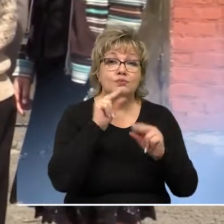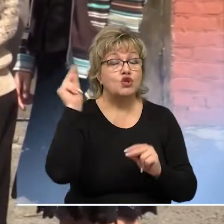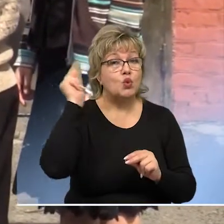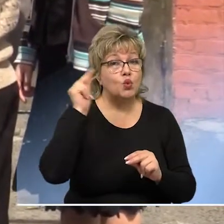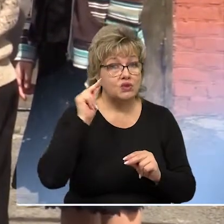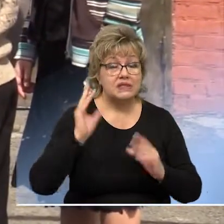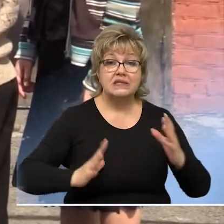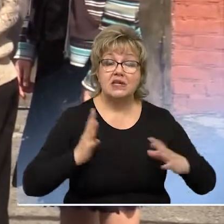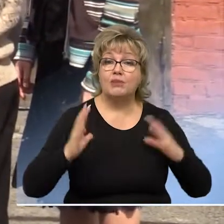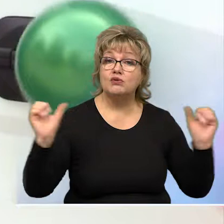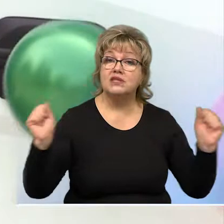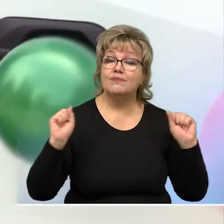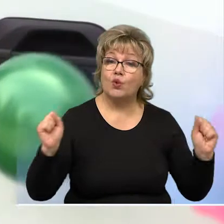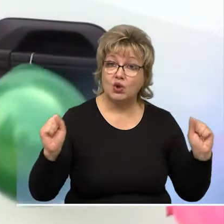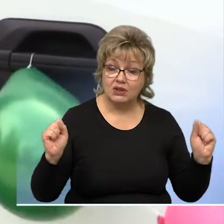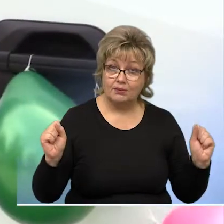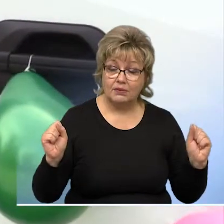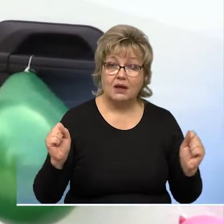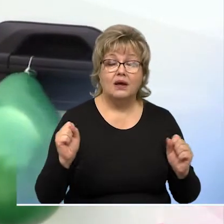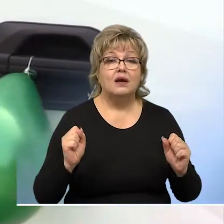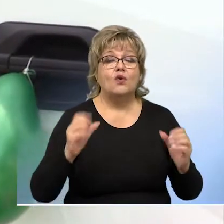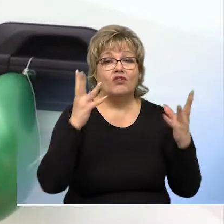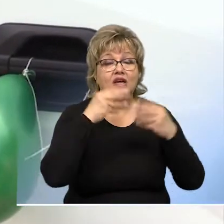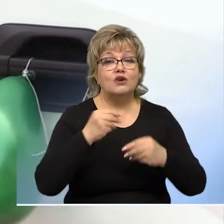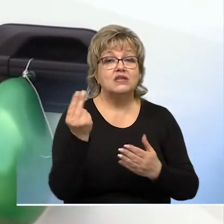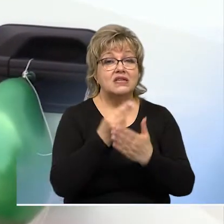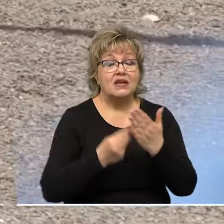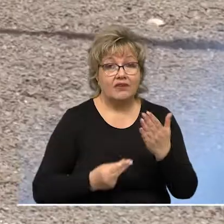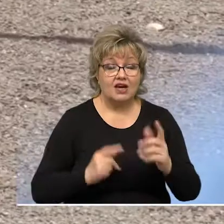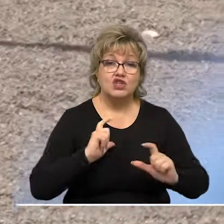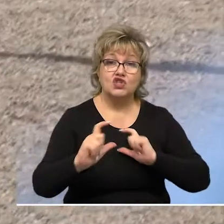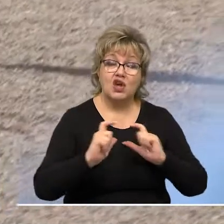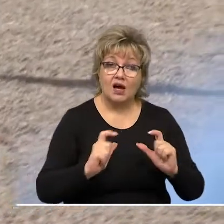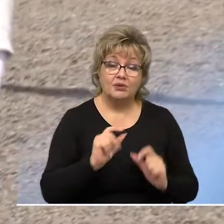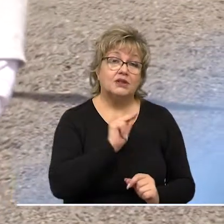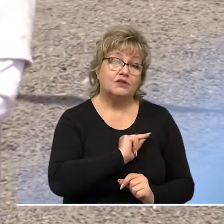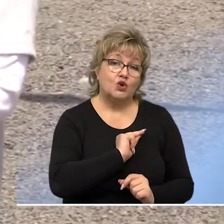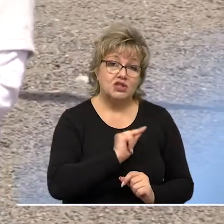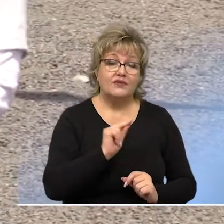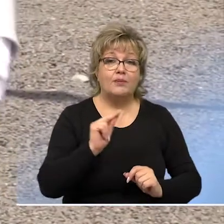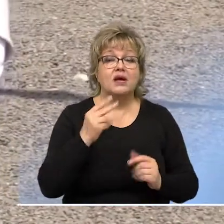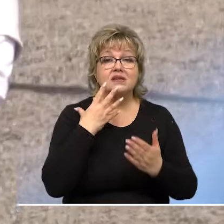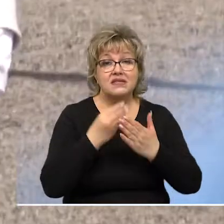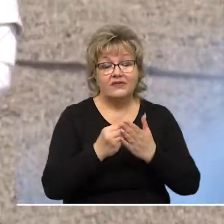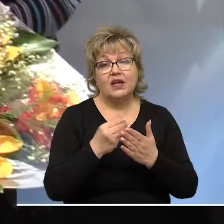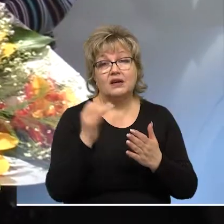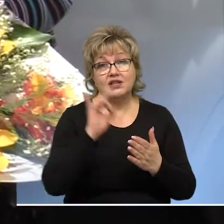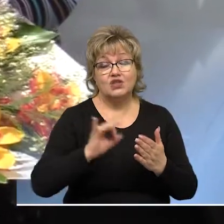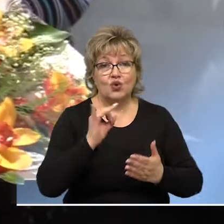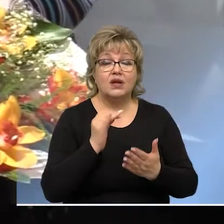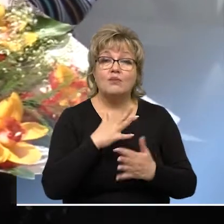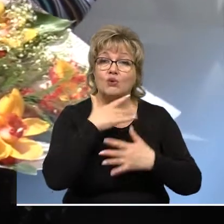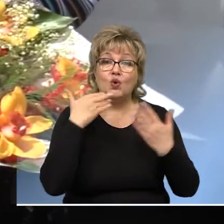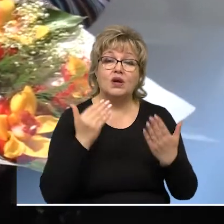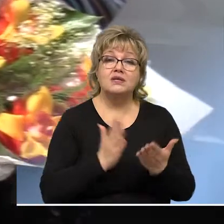успешно учатся, занимаются спортом, увлекаются рисованием, шахматами, прикладным творчеством. В своих портфолио у них